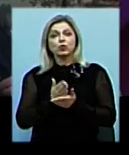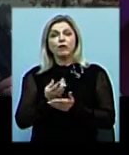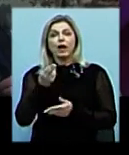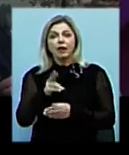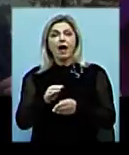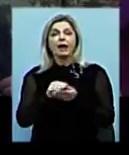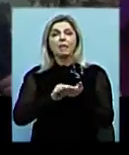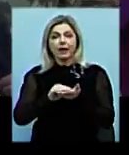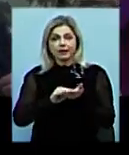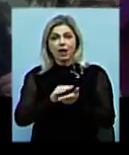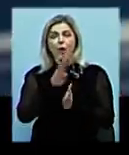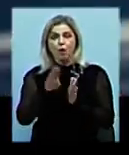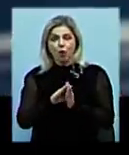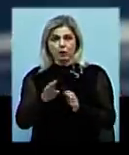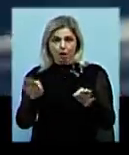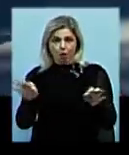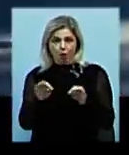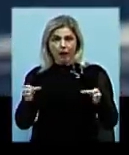репетицій маршу під супровід оркестру.